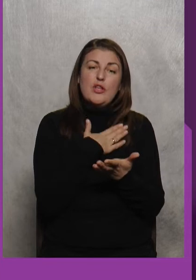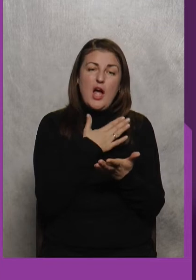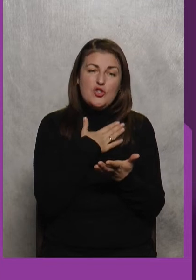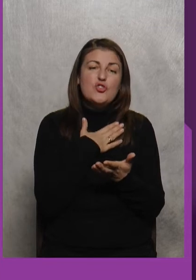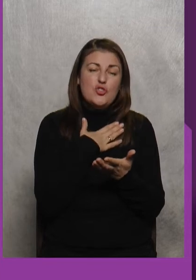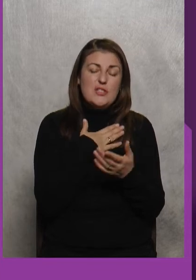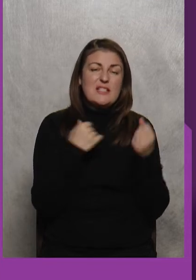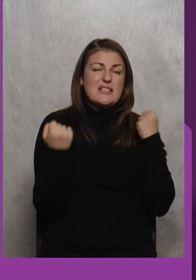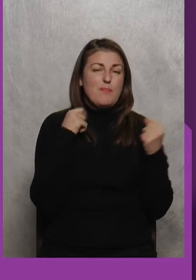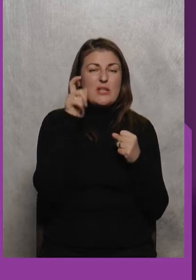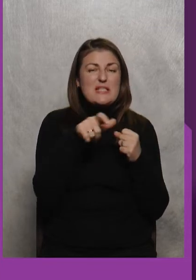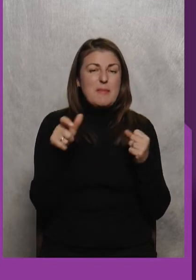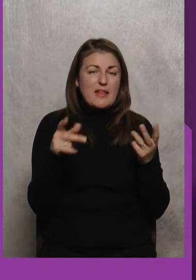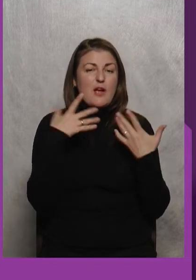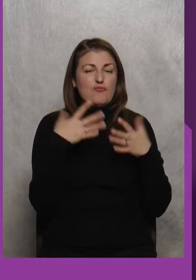Спортсмени